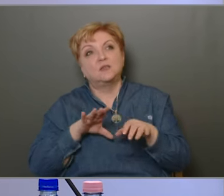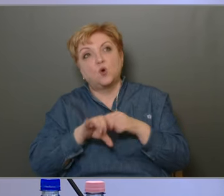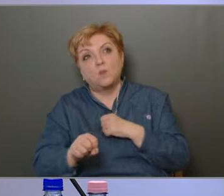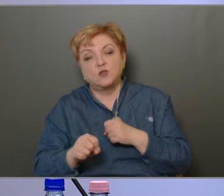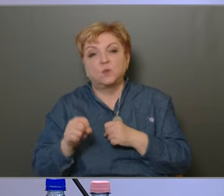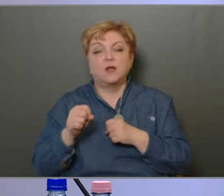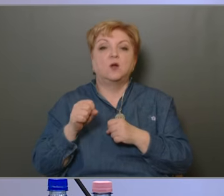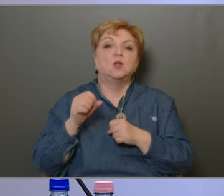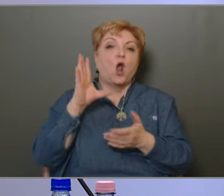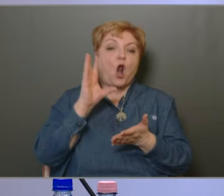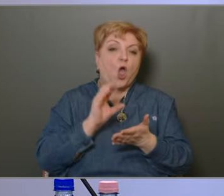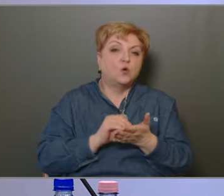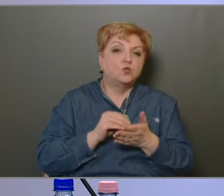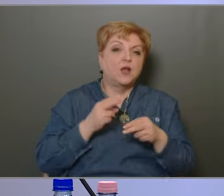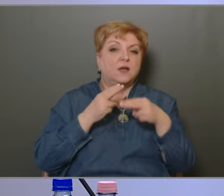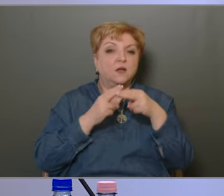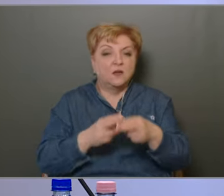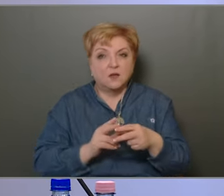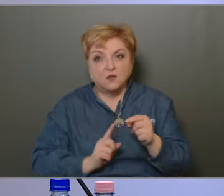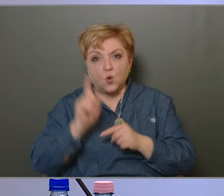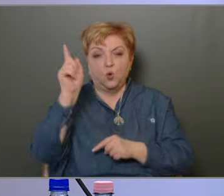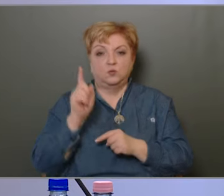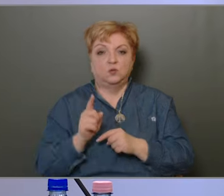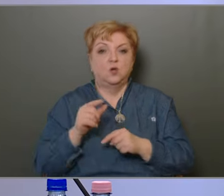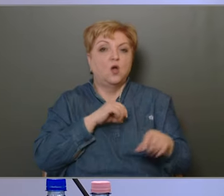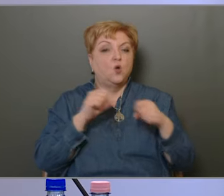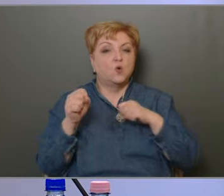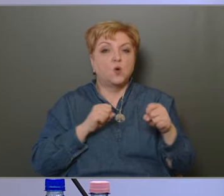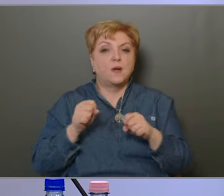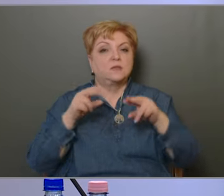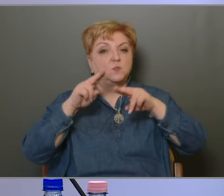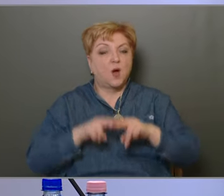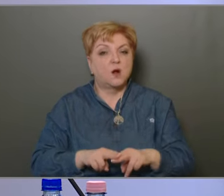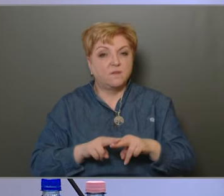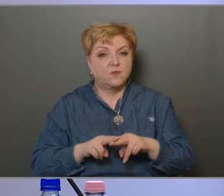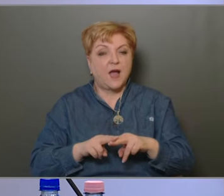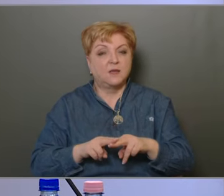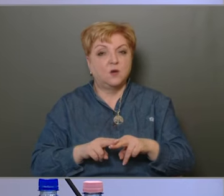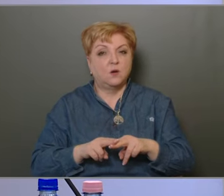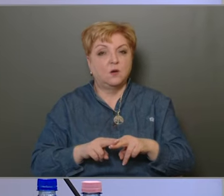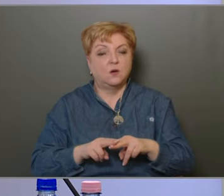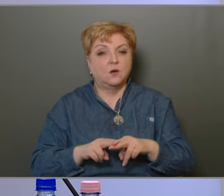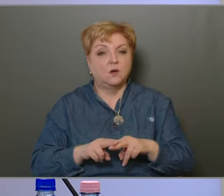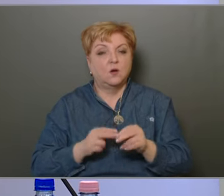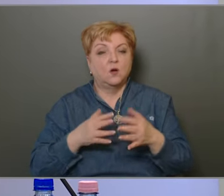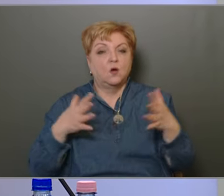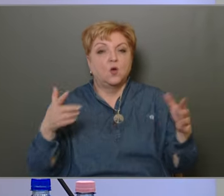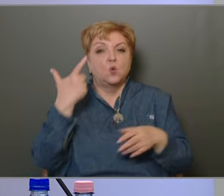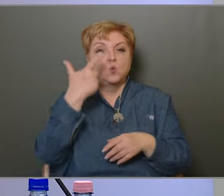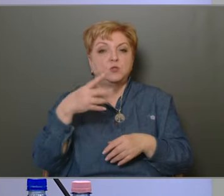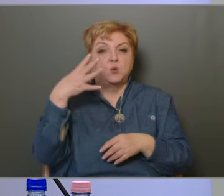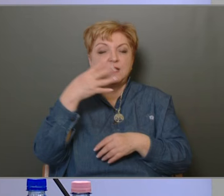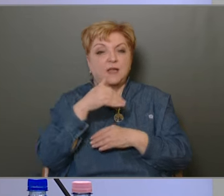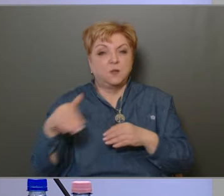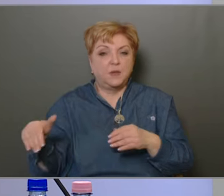lakossági segélykérők száma nagy mértékben nőtt. Az önkormányzat maradványa minden eddig itt felülmúlóan óriási 24